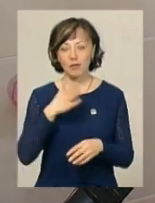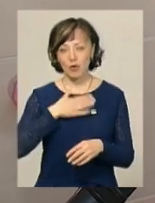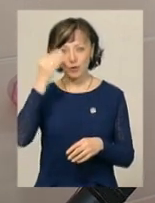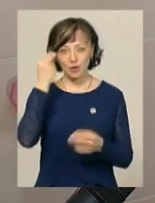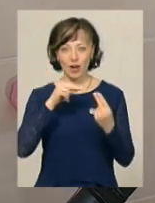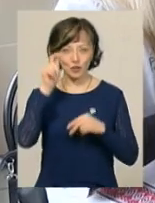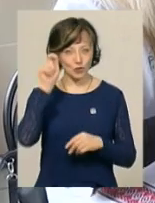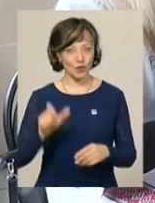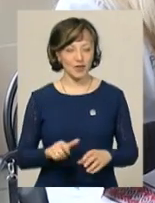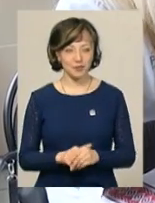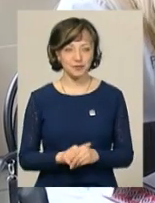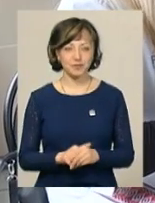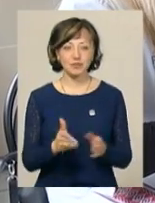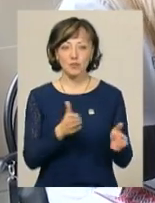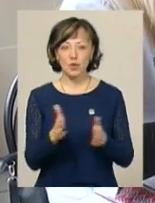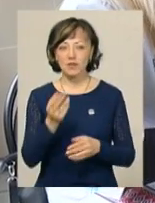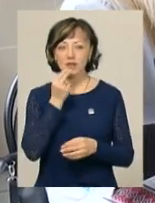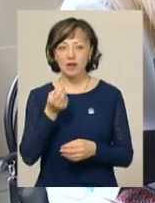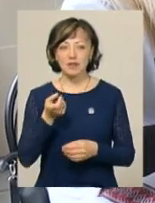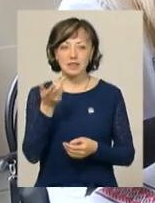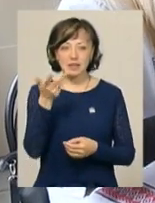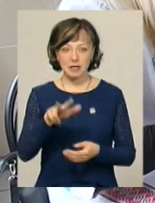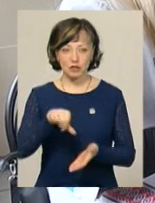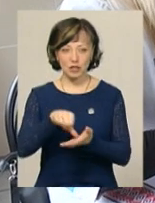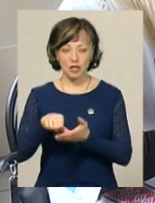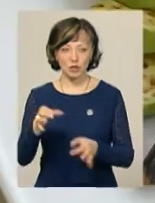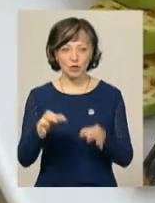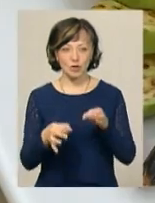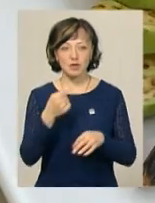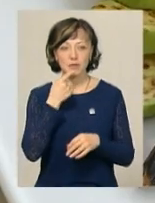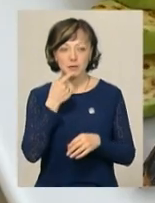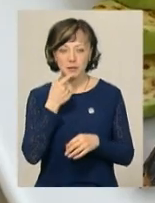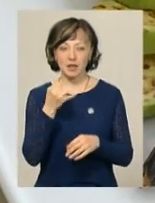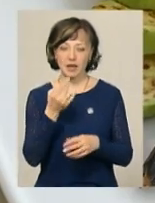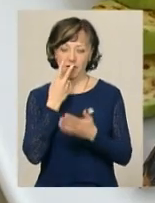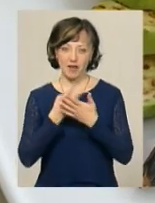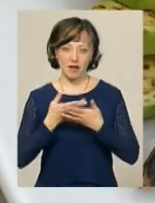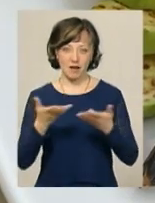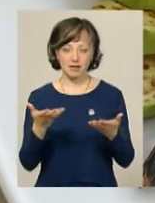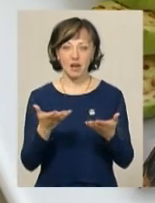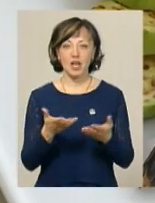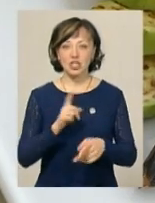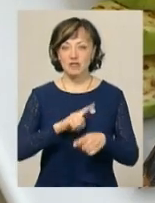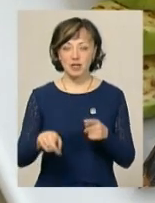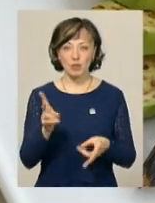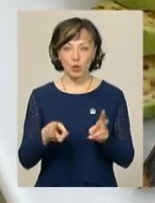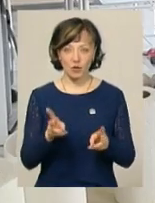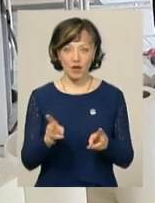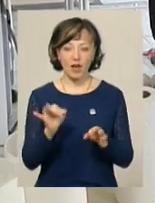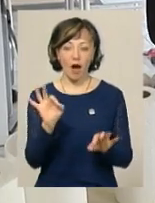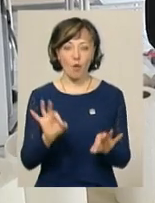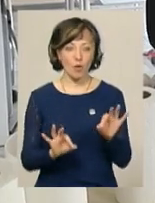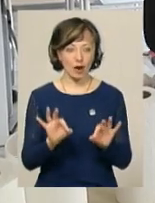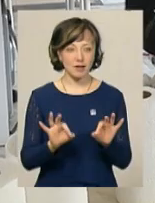мою думку, краще чоловік. Готову страву коштують три члена журі. Оцінюють смакові якості і естетичний вигляд, швидкість приготування і